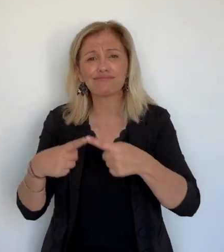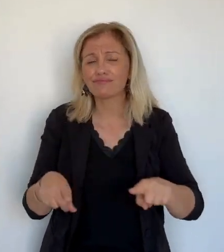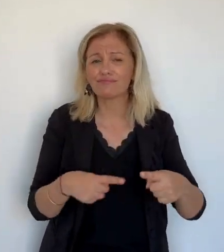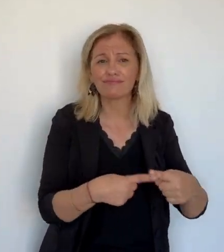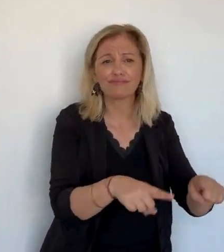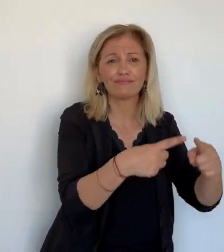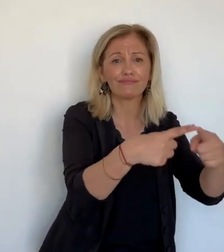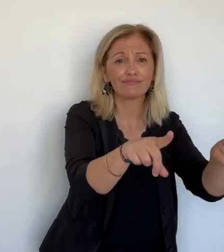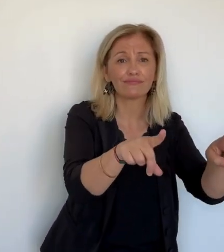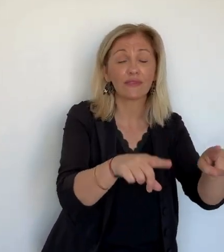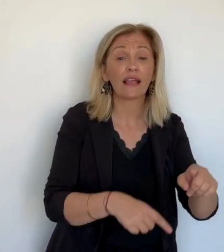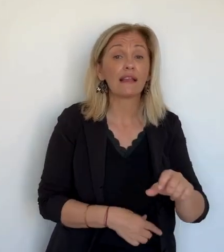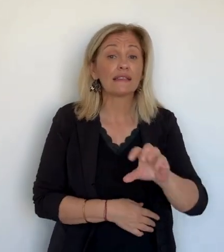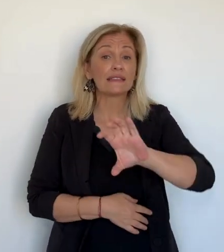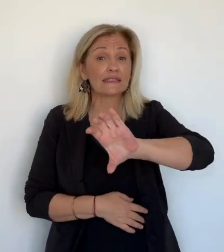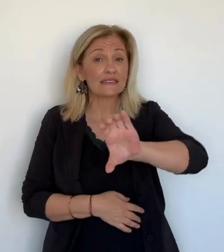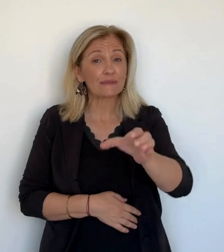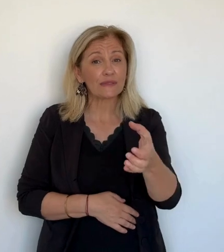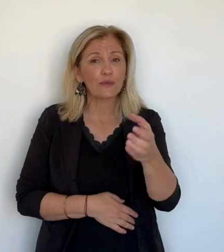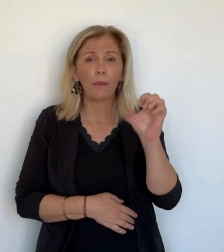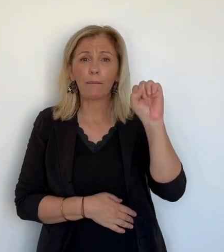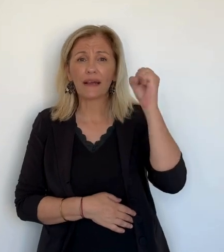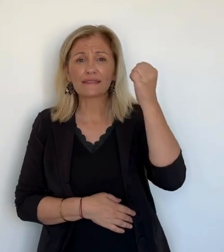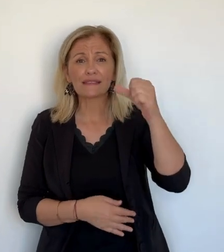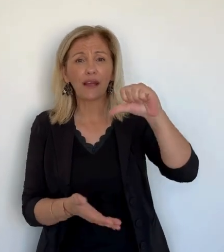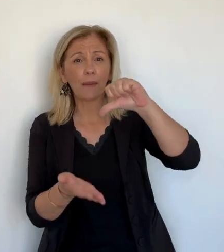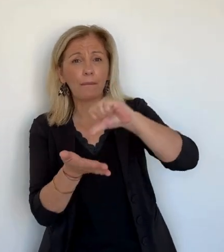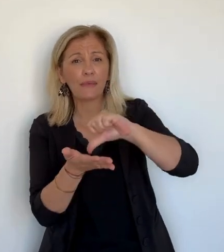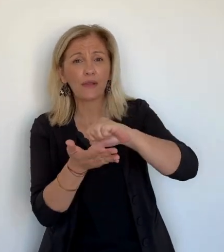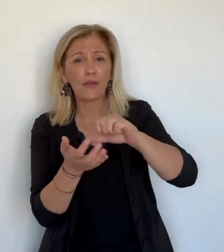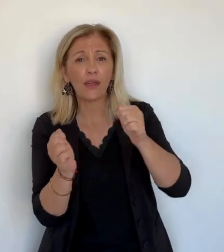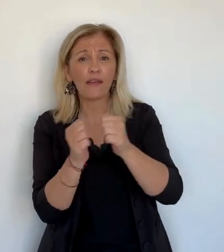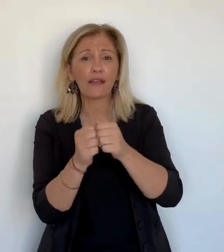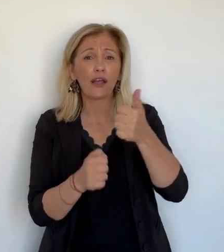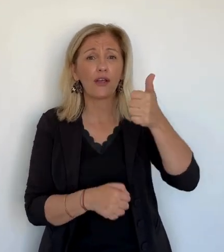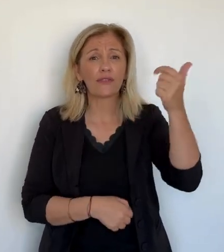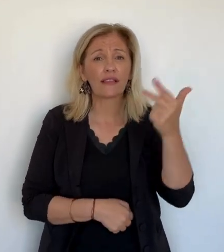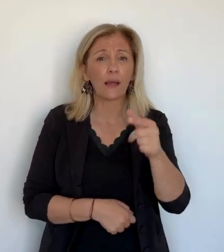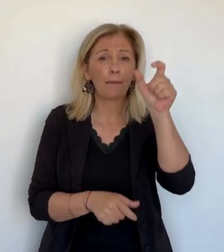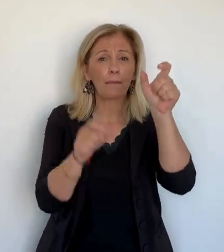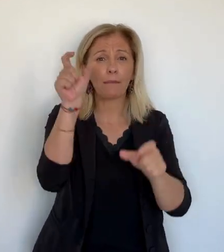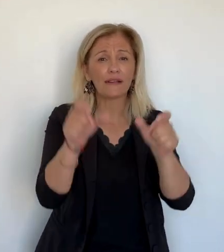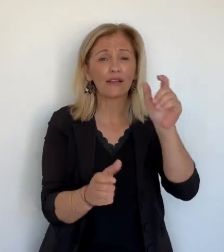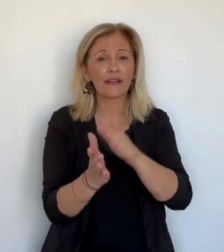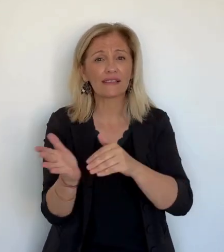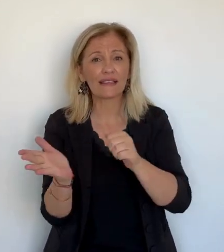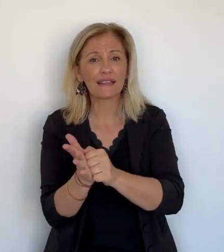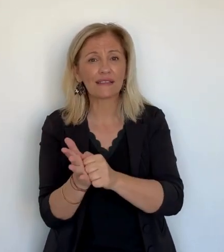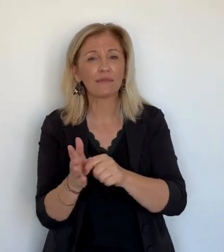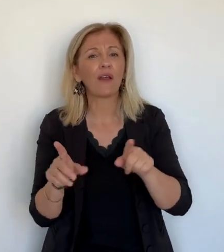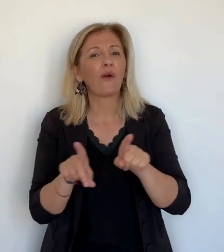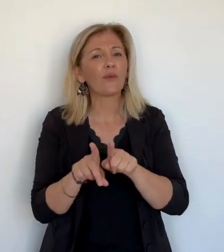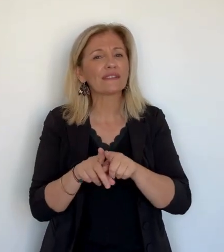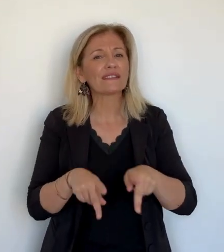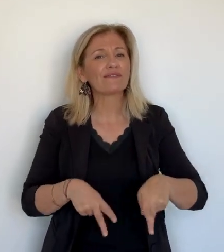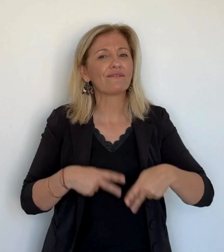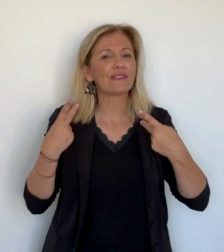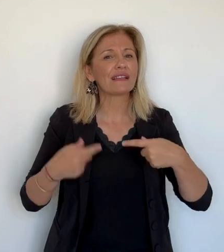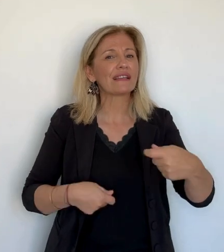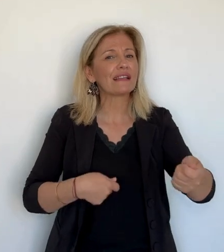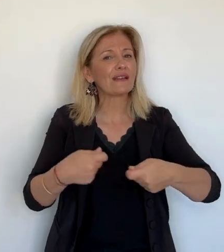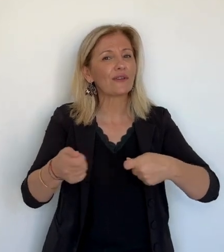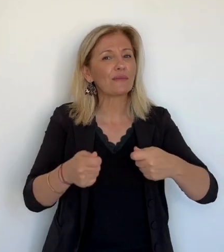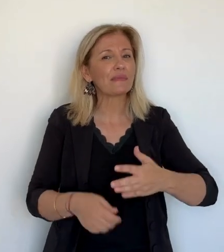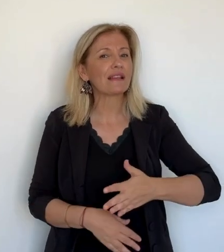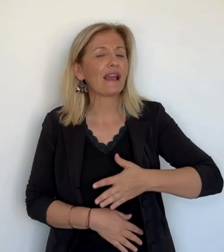Bastia est la place centrale, elle représente un tiers des inscrits. La ville est également le moteur économique avec notamment son hôpital et son